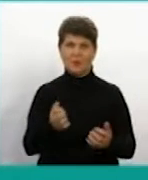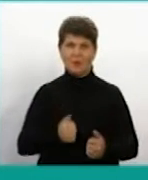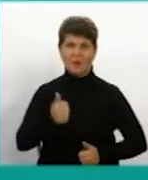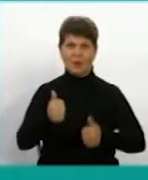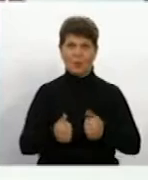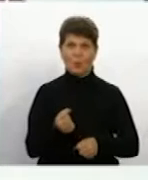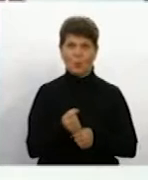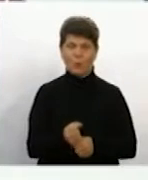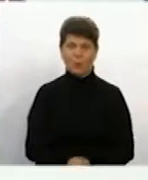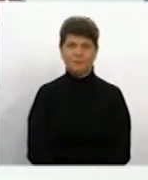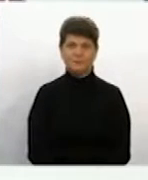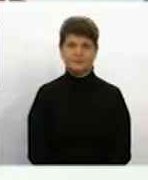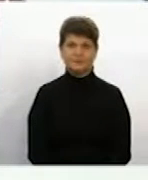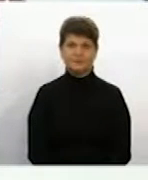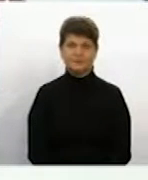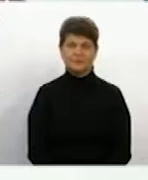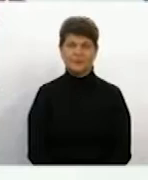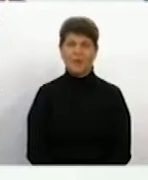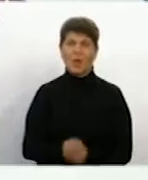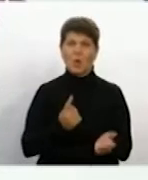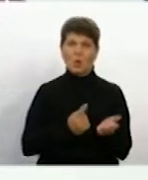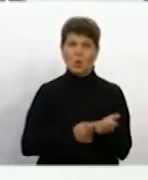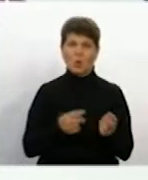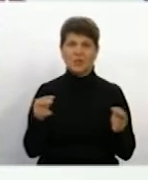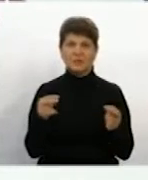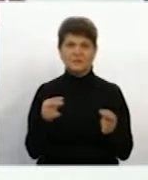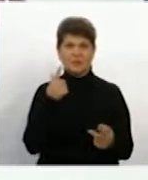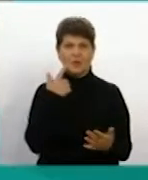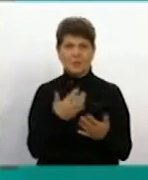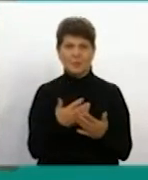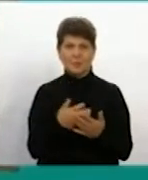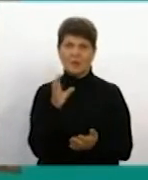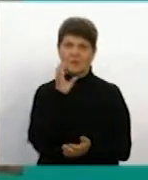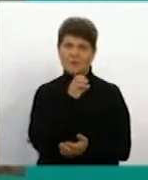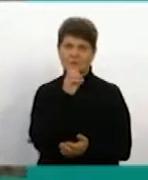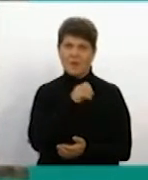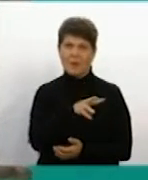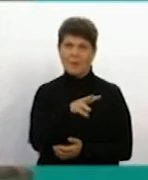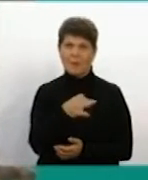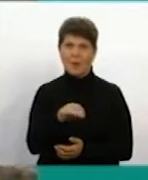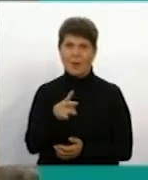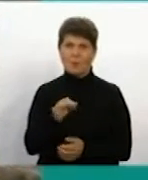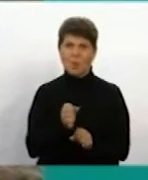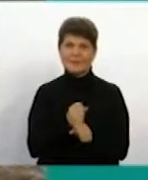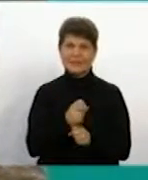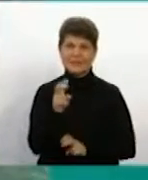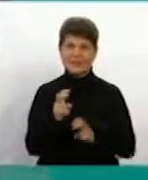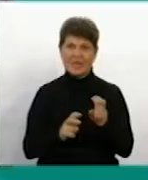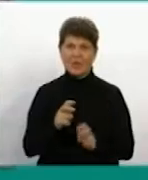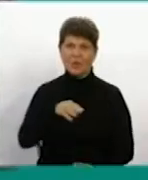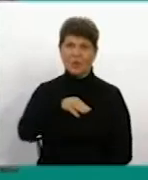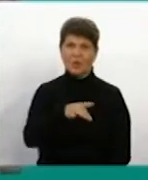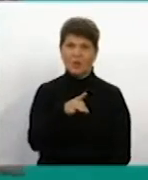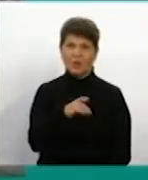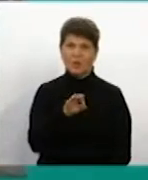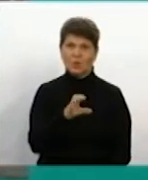Музика Докази, які свідчать про ймовірне розкрадання майна Тростенецьким спецзаводом та забруднення